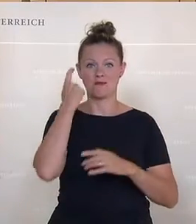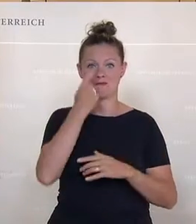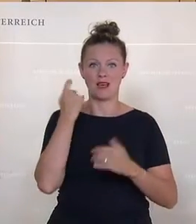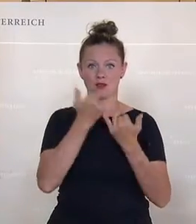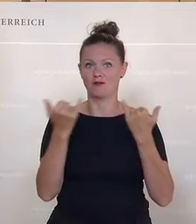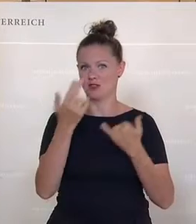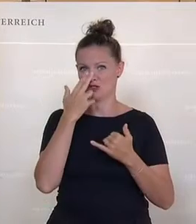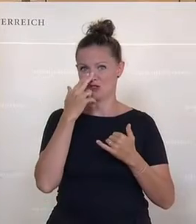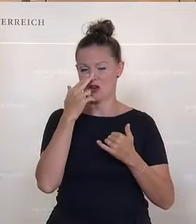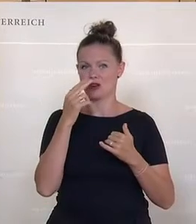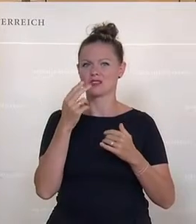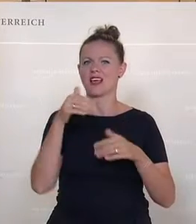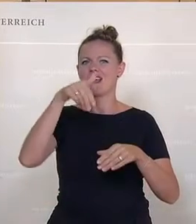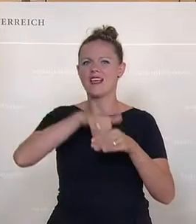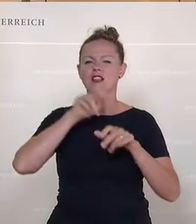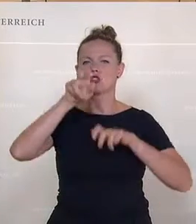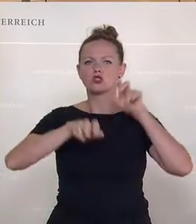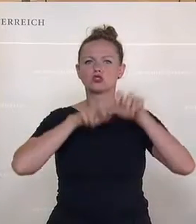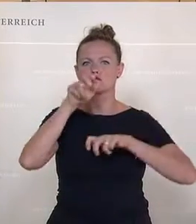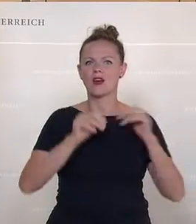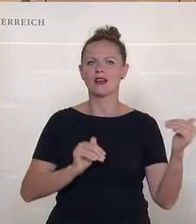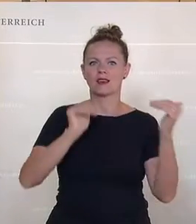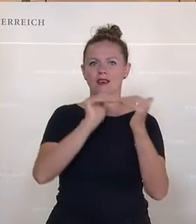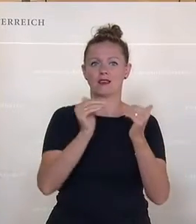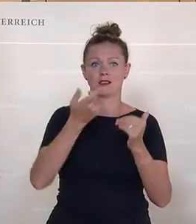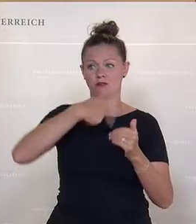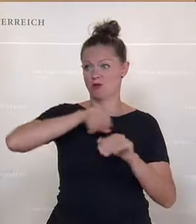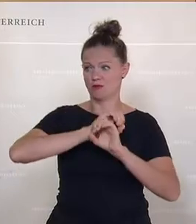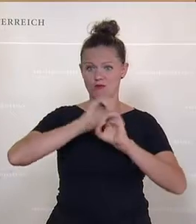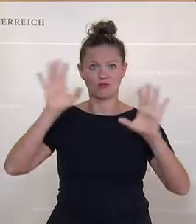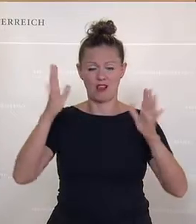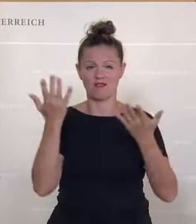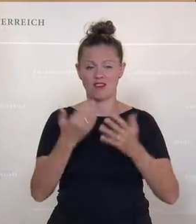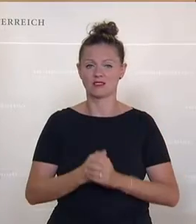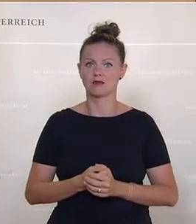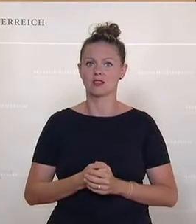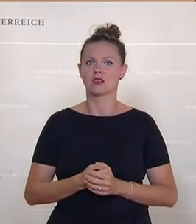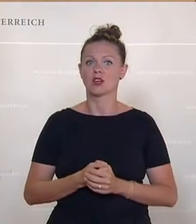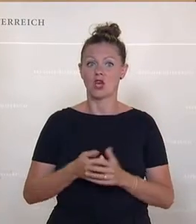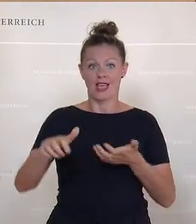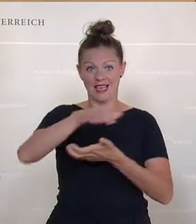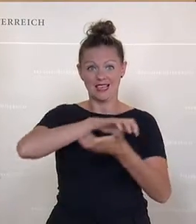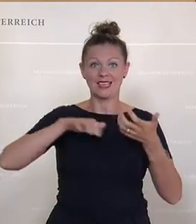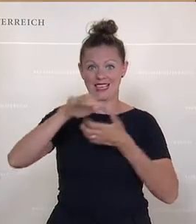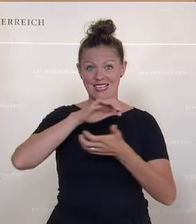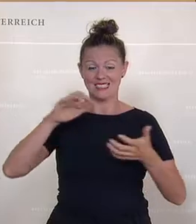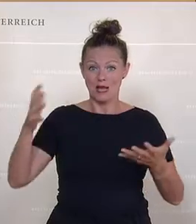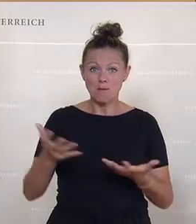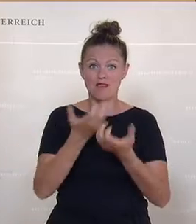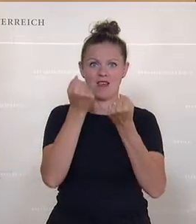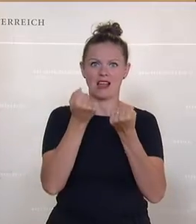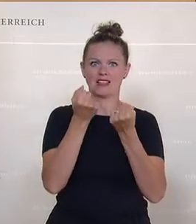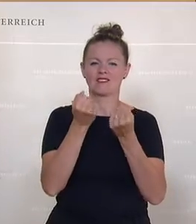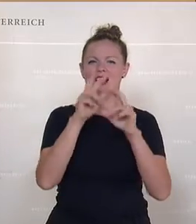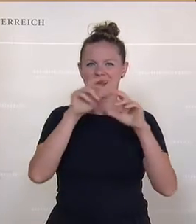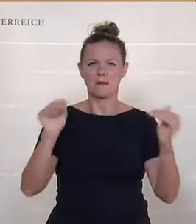Steuergerechtigkeit geht, meine Damen und Herren. Weil eines muss uns klar sein, die Bewältigung dieser Krise ist eine Frage der Gerechtigkeit.